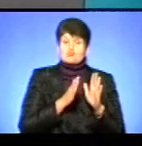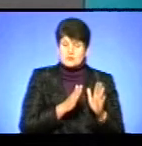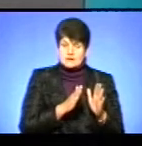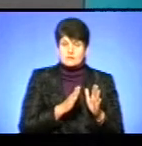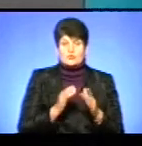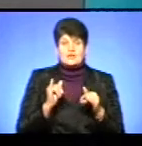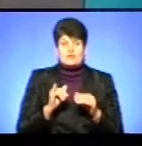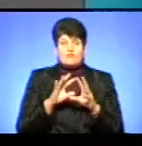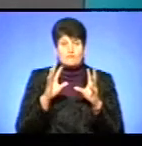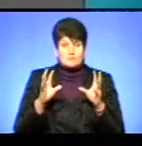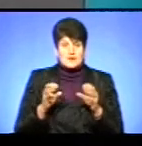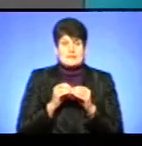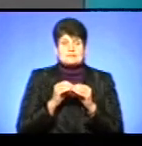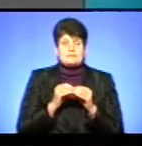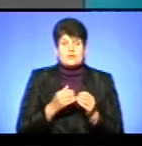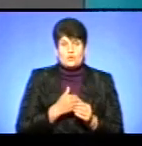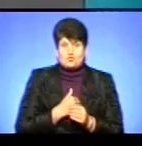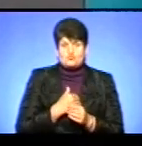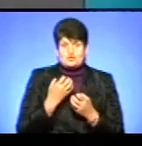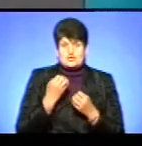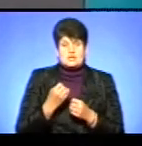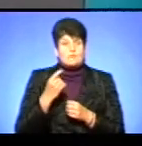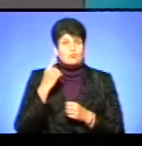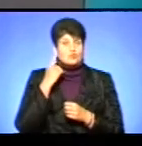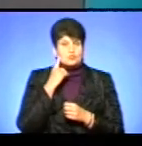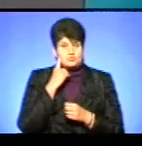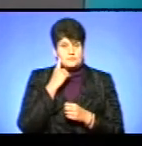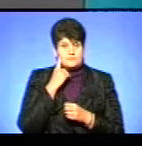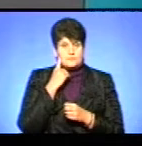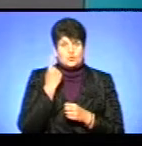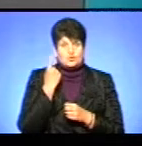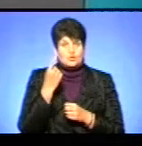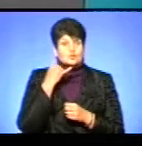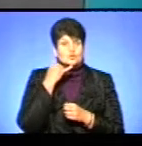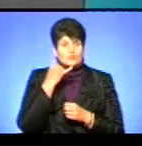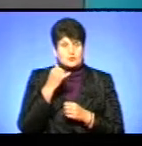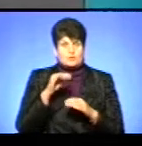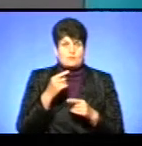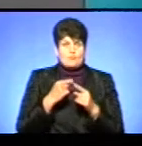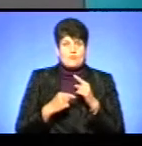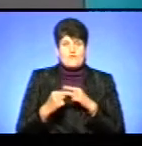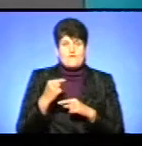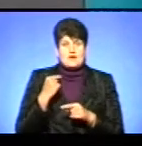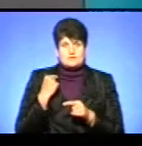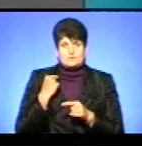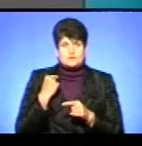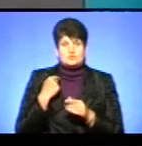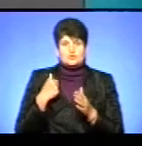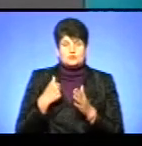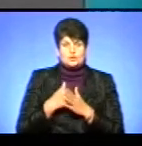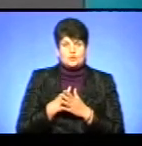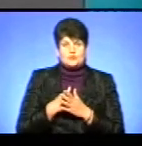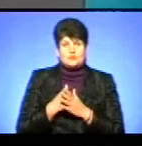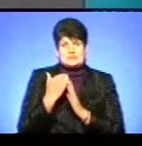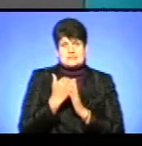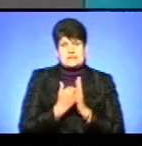принципі, хочу ще, аби ми почули одного додзвонювача, і потім повернулися до інфографіки